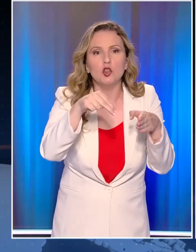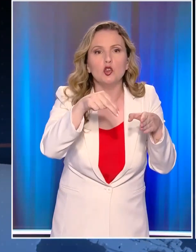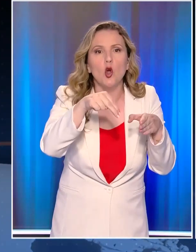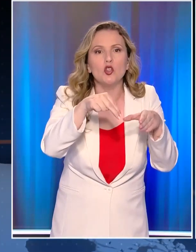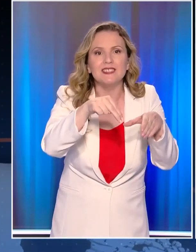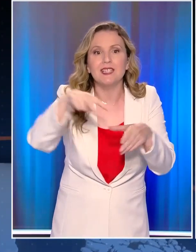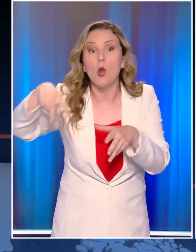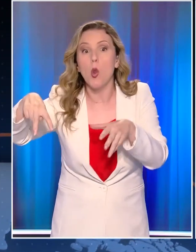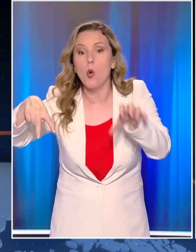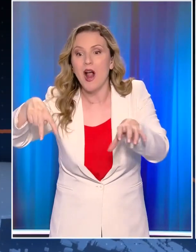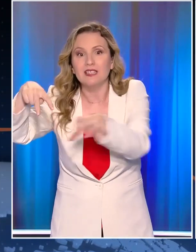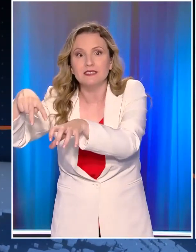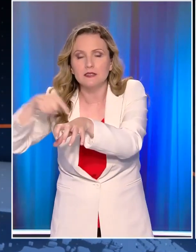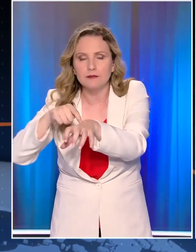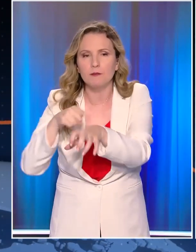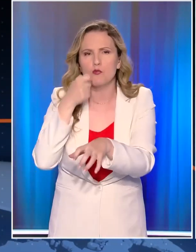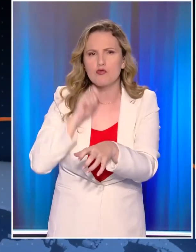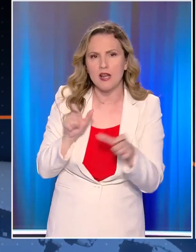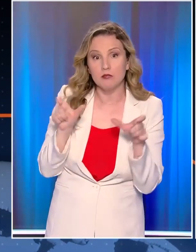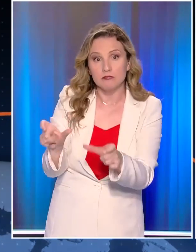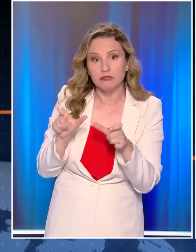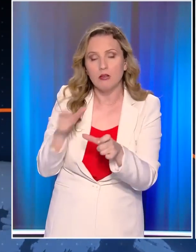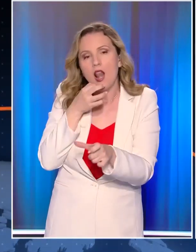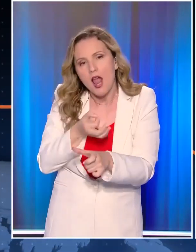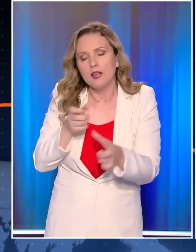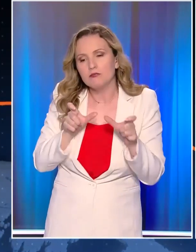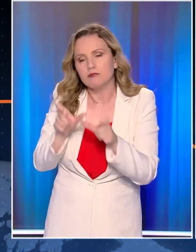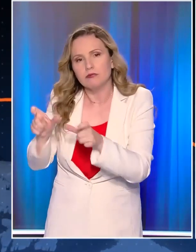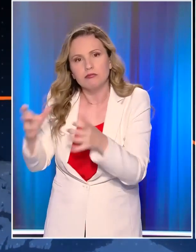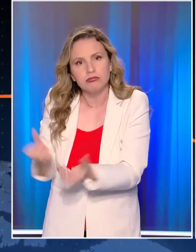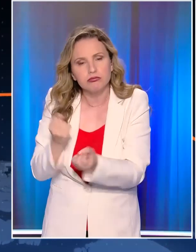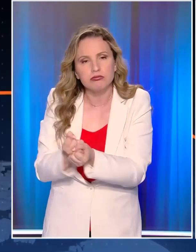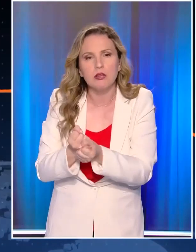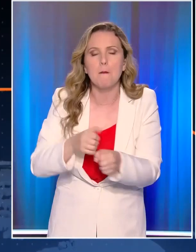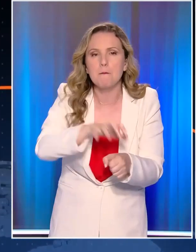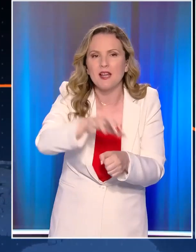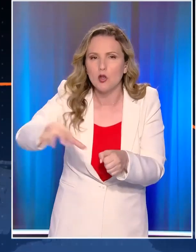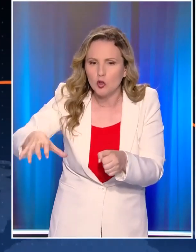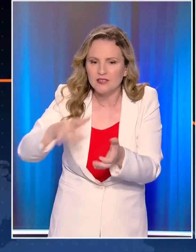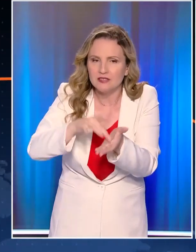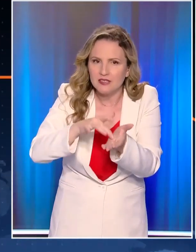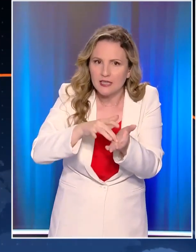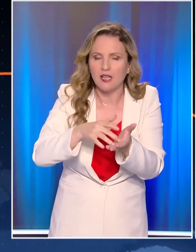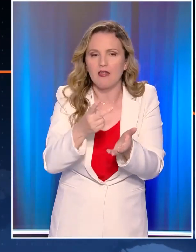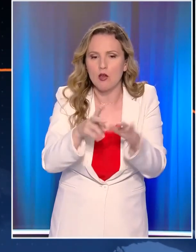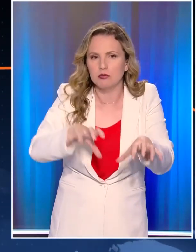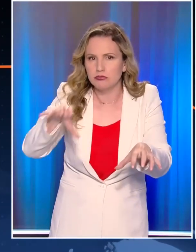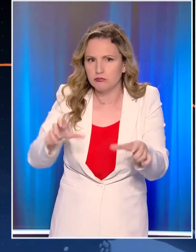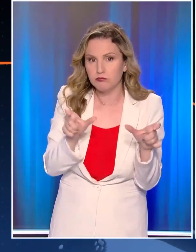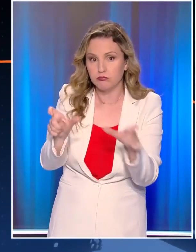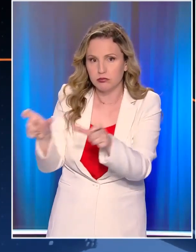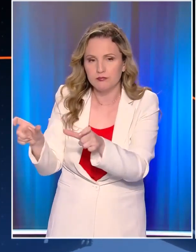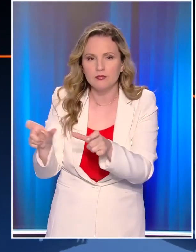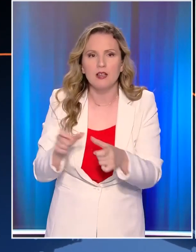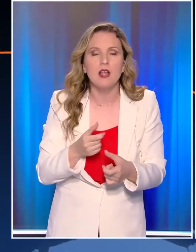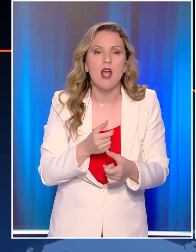με τους Ουκρανούς να λένε πως αποθούν τις δυνάμεις εισβολής σε Ζεβεροντονιέτσκ και Σλοβάνσ που είναι το επίκεντρο των μαχών. Την ίδια